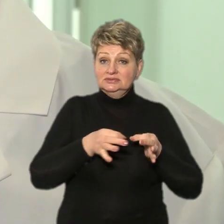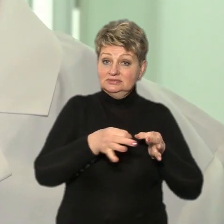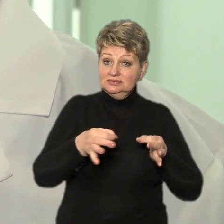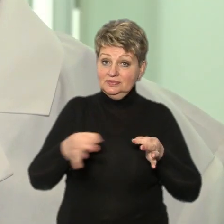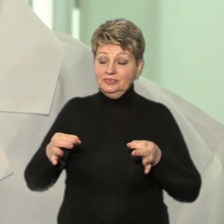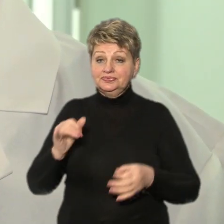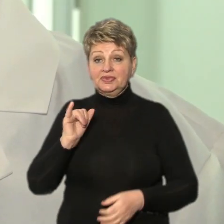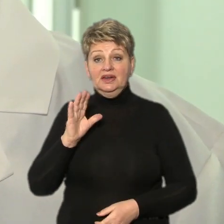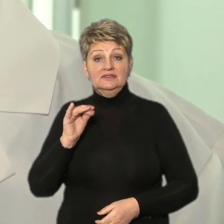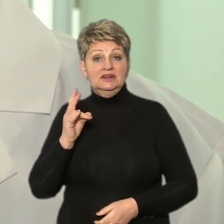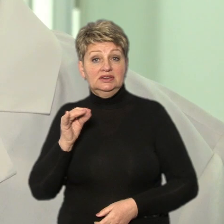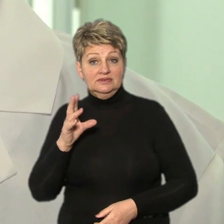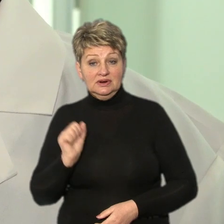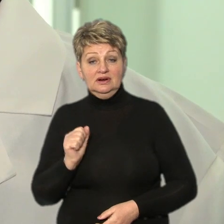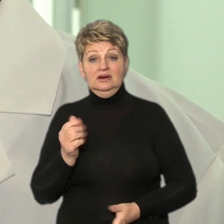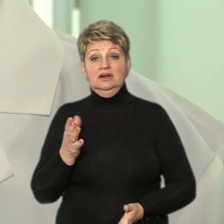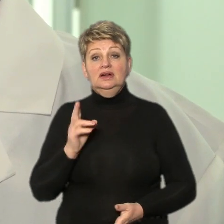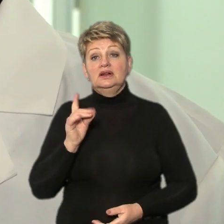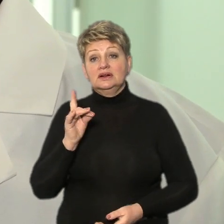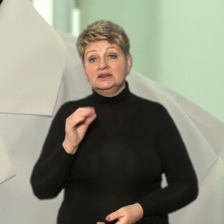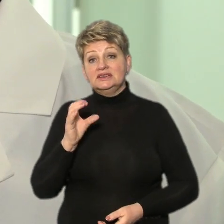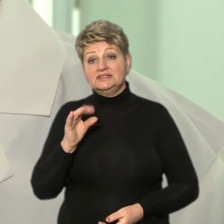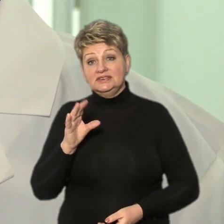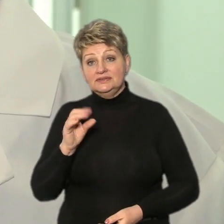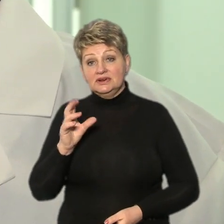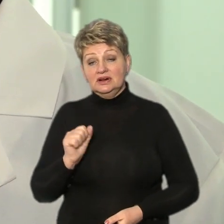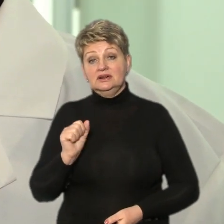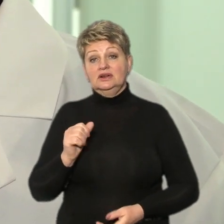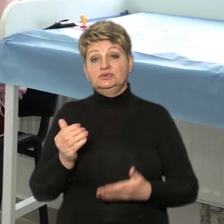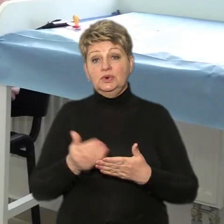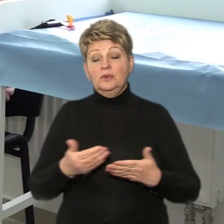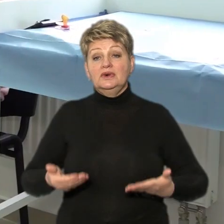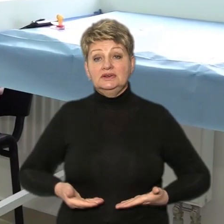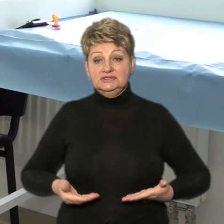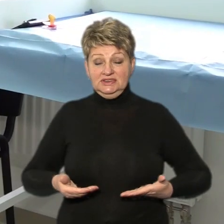Іванівка, Красенівка, Привітне, Тарасівка, нове життя.